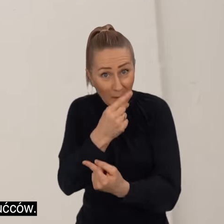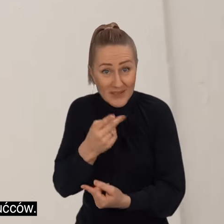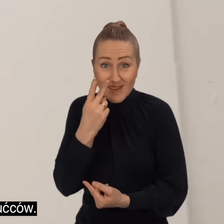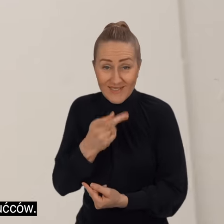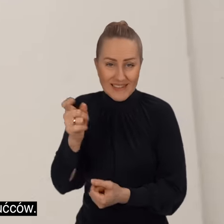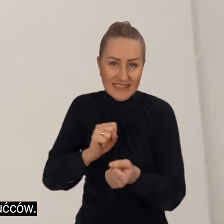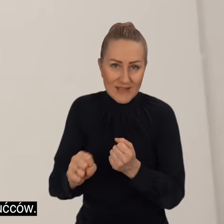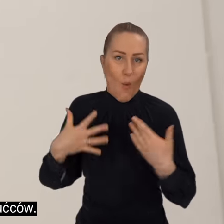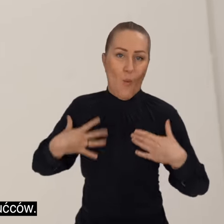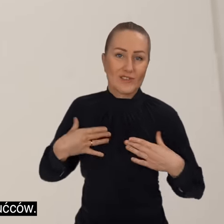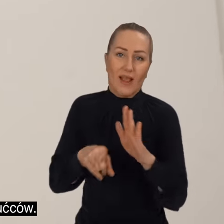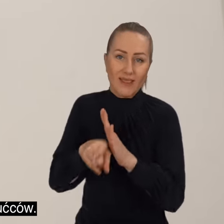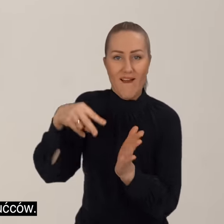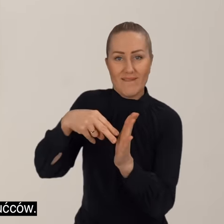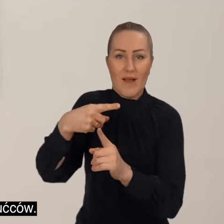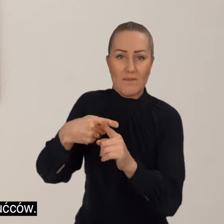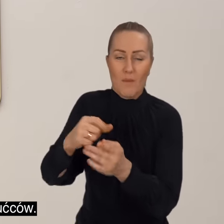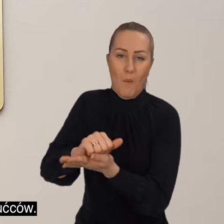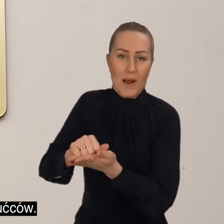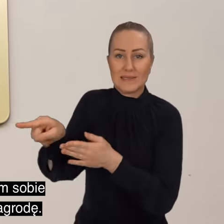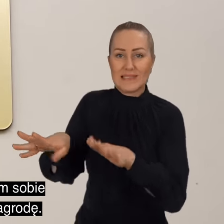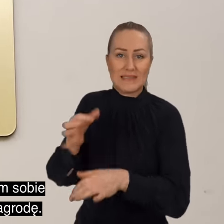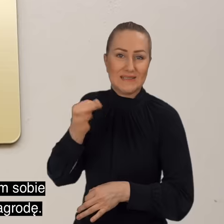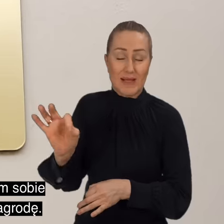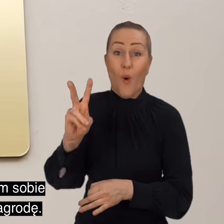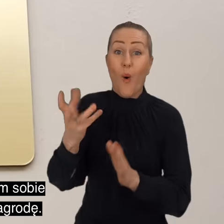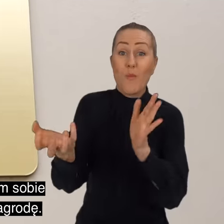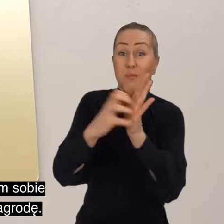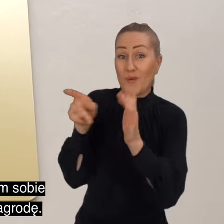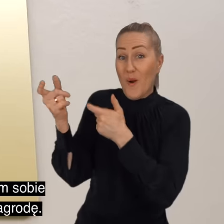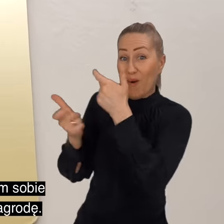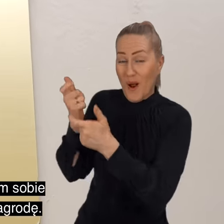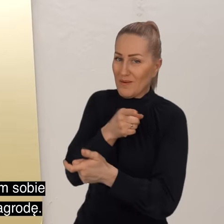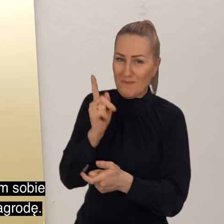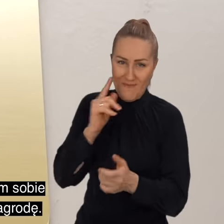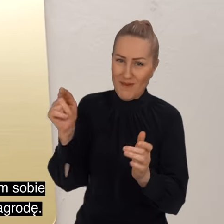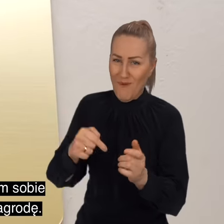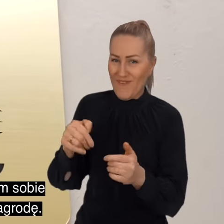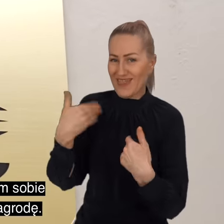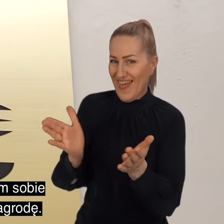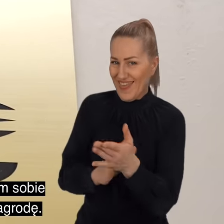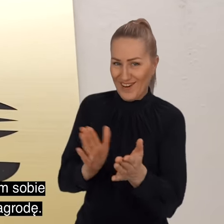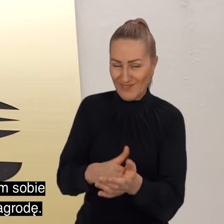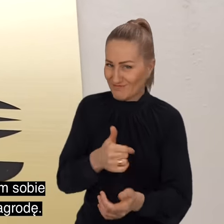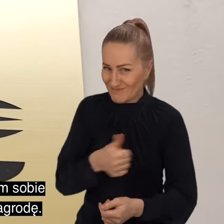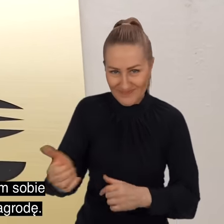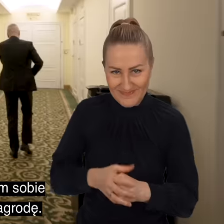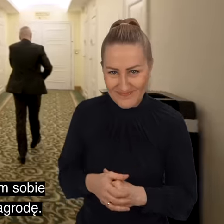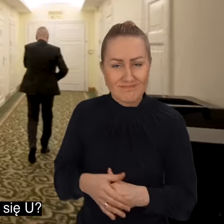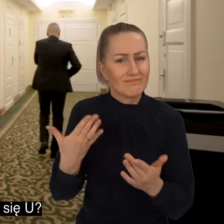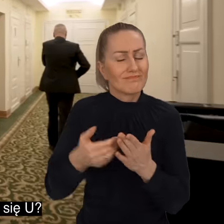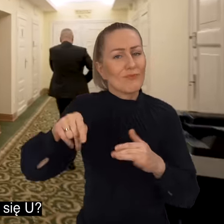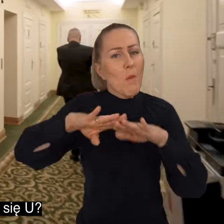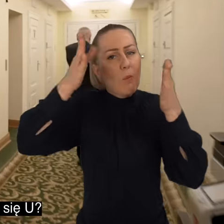Sejmu, że może być takie pomieszczenie, jak myjnia sztućców. Ktoś, kto stworzył tę ikonkę, sam w sobie zasługuje na jakąś poważną nagrodę.